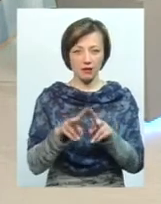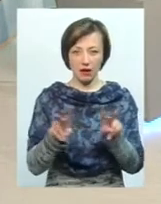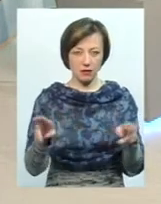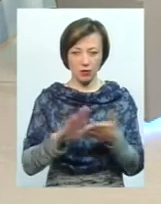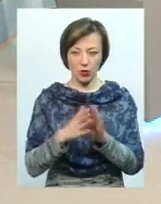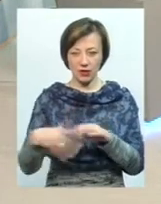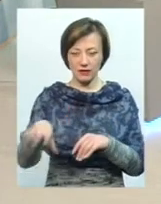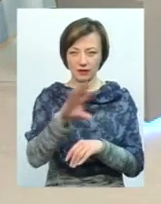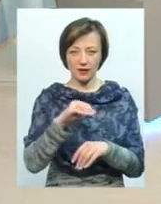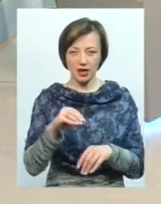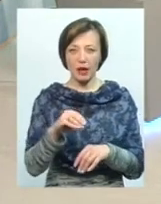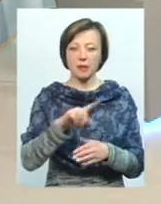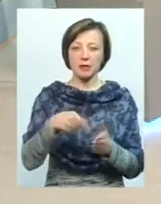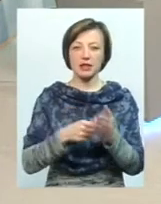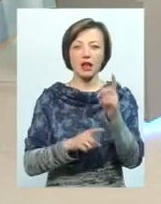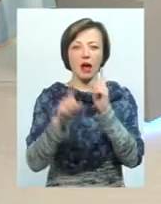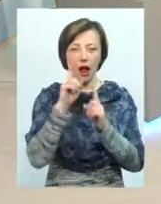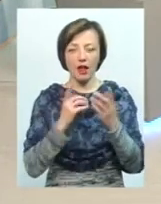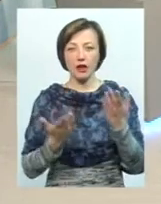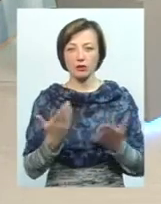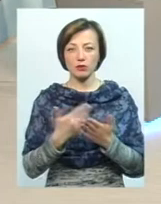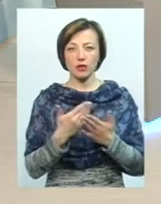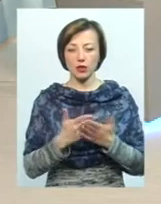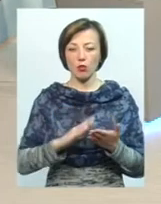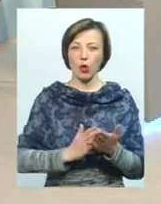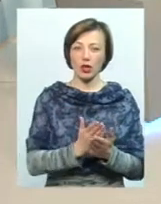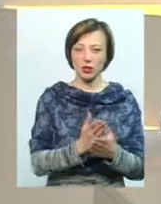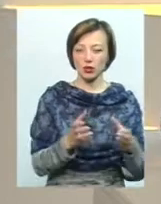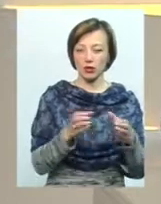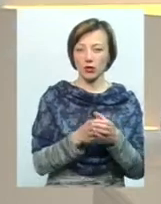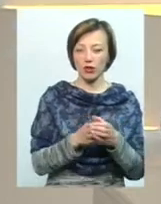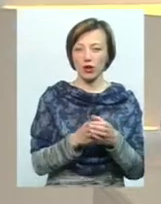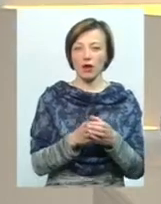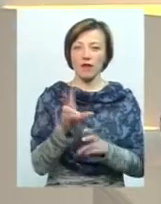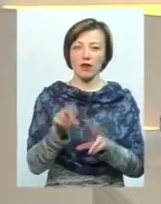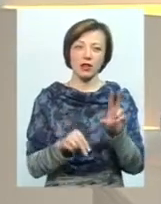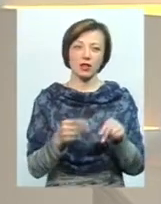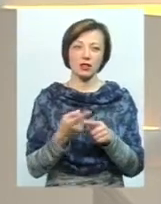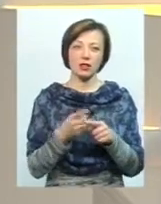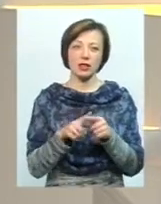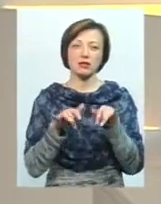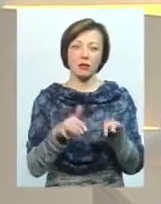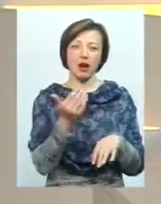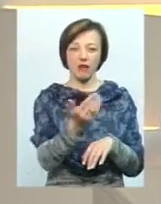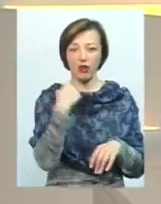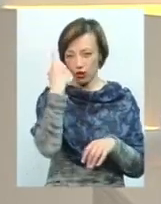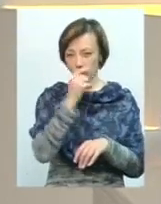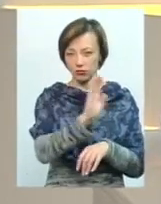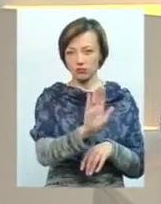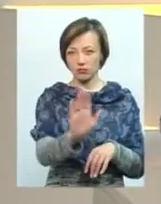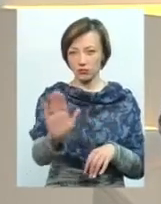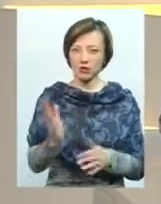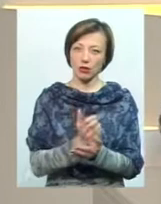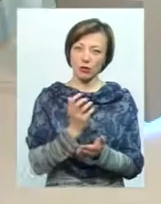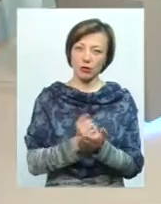ситуація. Тобто, в міській раді, ну, якщо брати суто політичну складову, так, фракції вважають, ну, це справа кожного, так, хто скільки заробив,